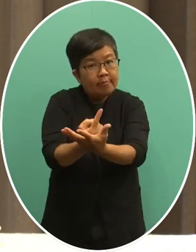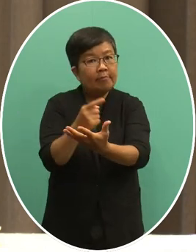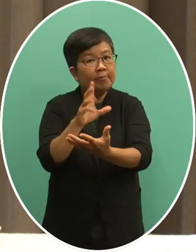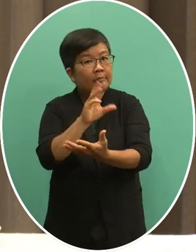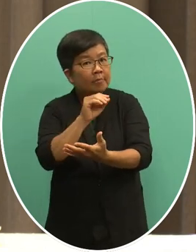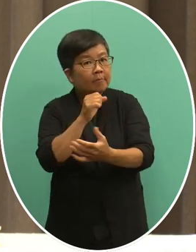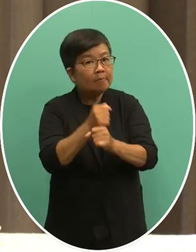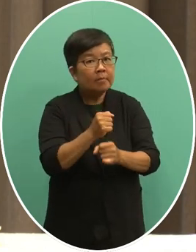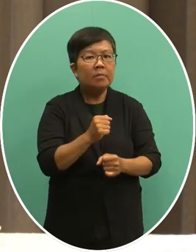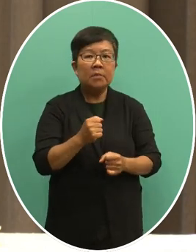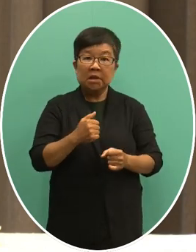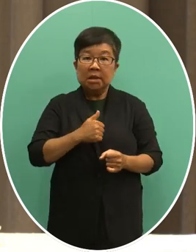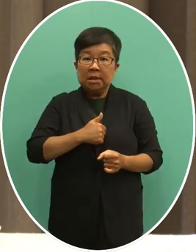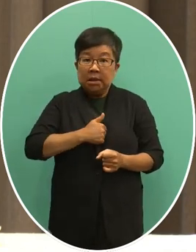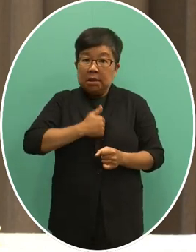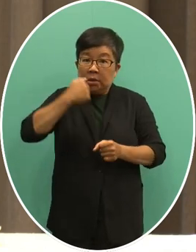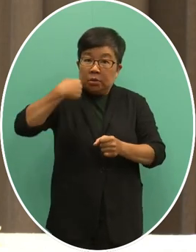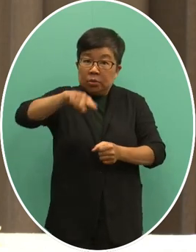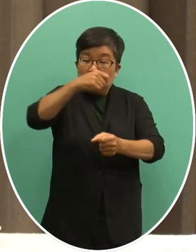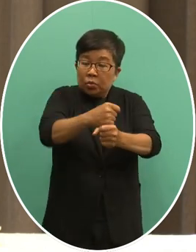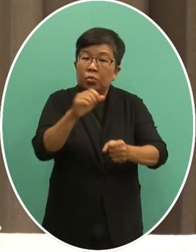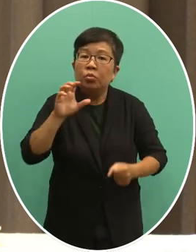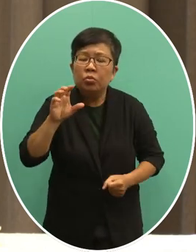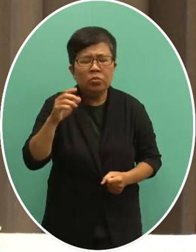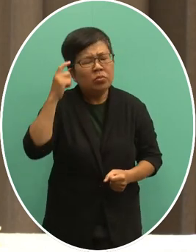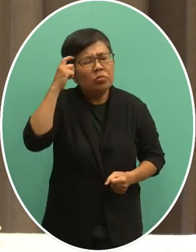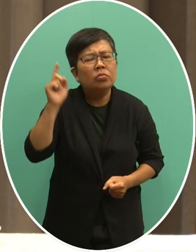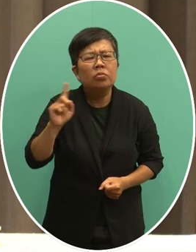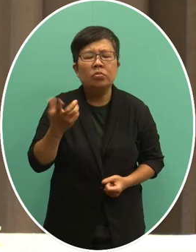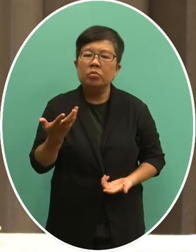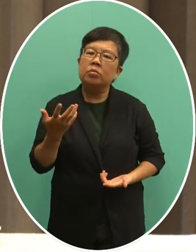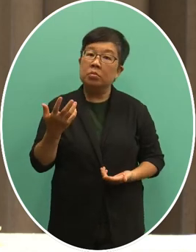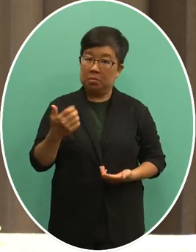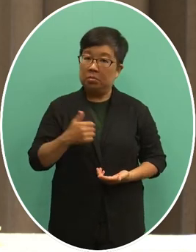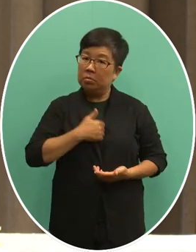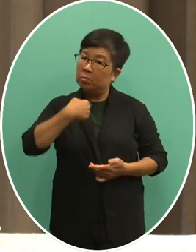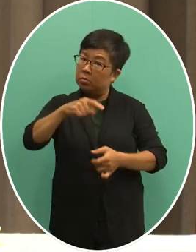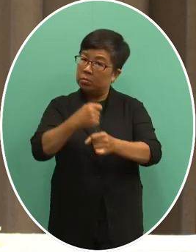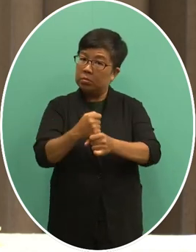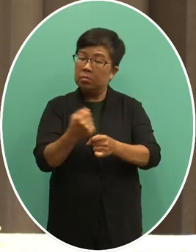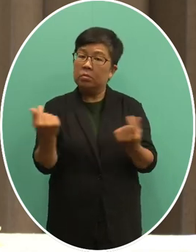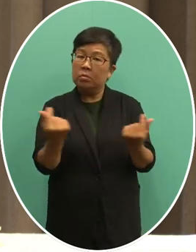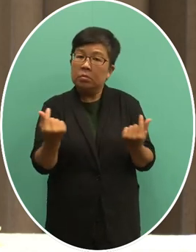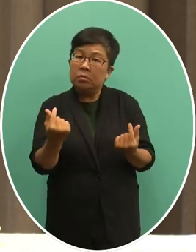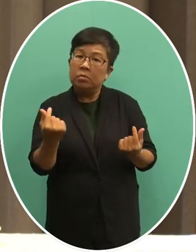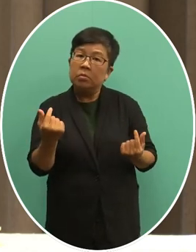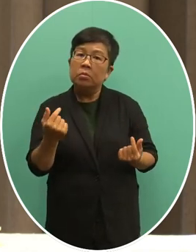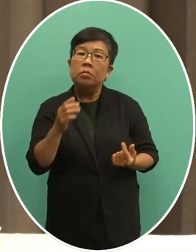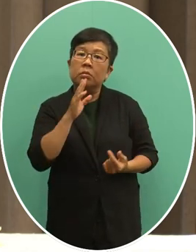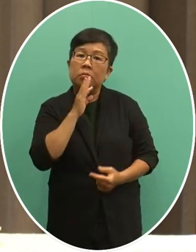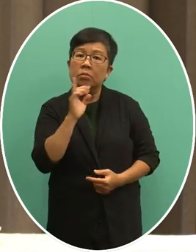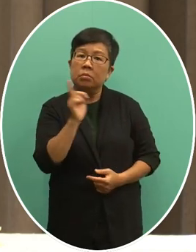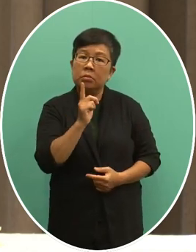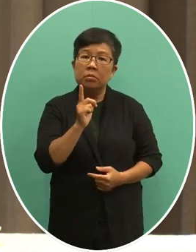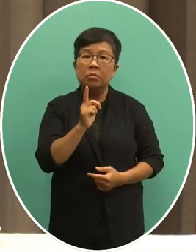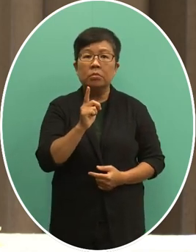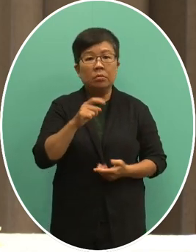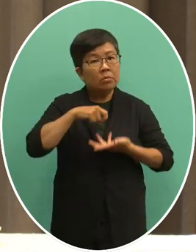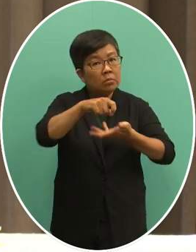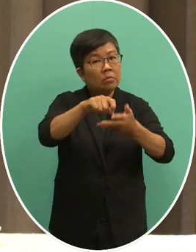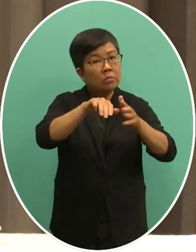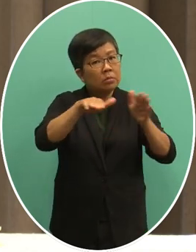请您解释实质上是可能不是只是发声直言这样子会不会有小组提案